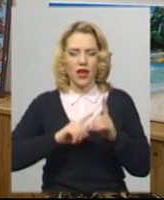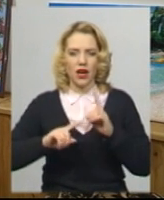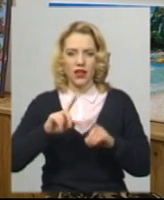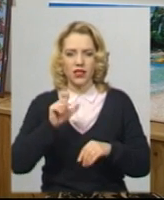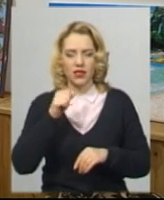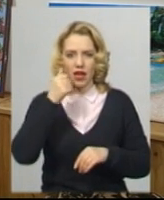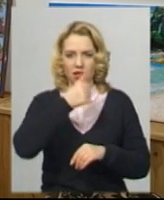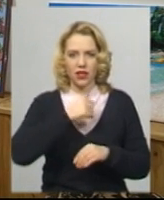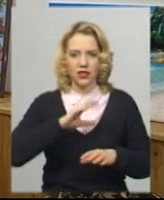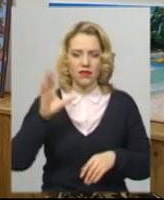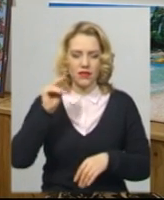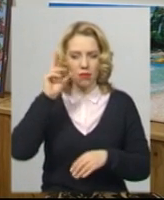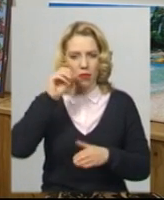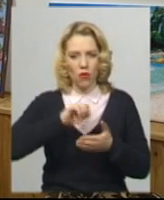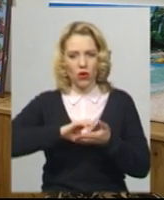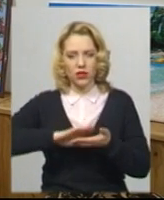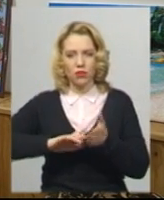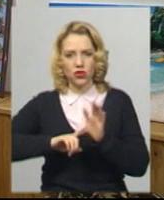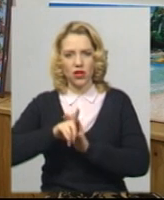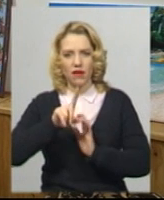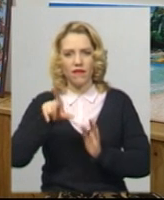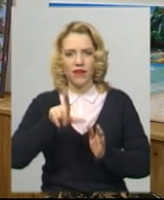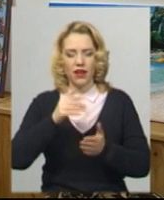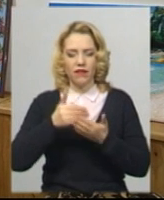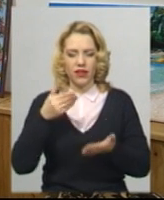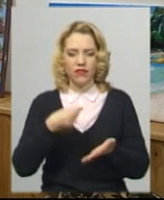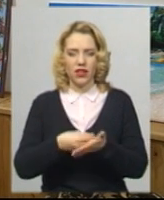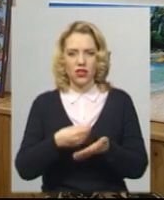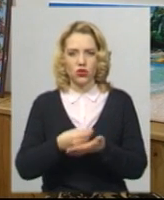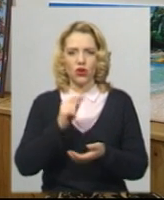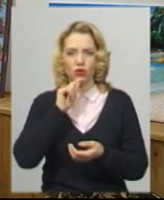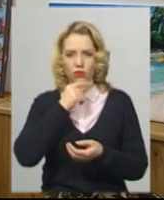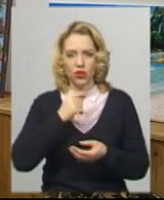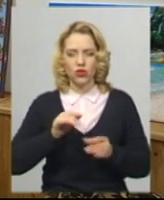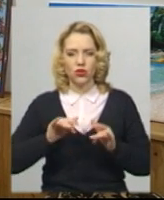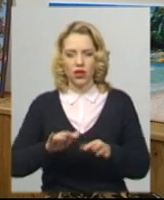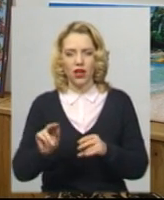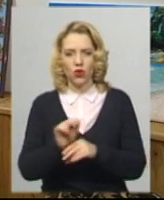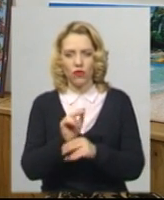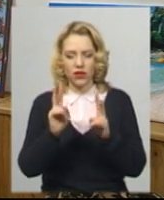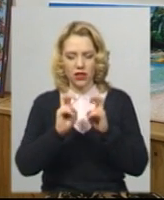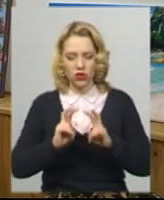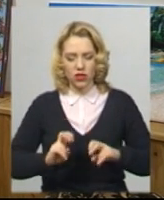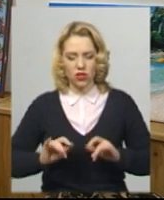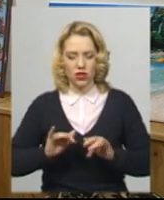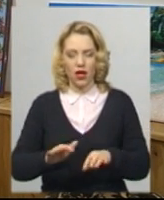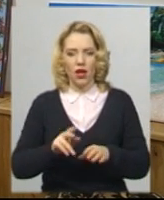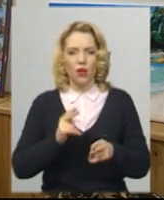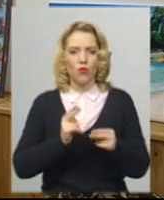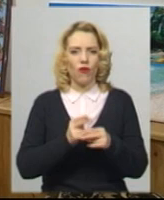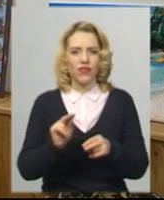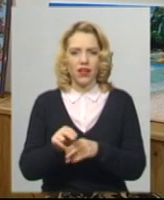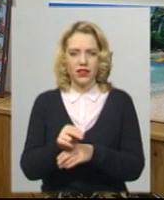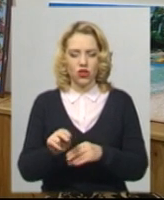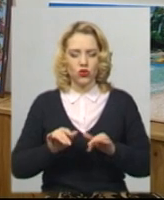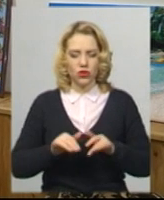І за всіма показниками, починаючи від фінансово-економічної діяльності, лікувально-діагностичної діяльності, профілактичної діяльності і